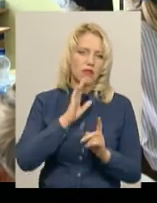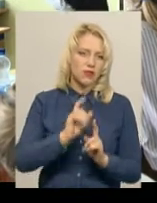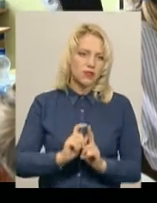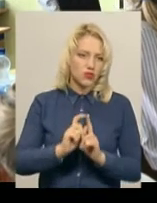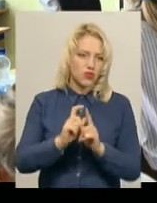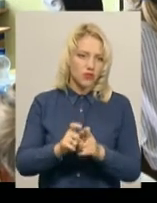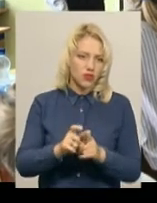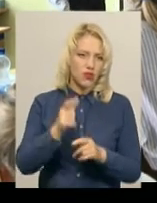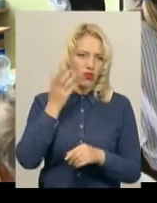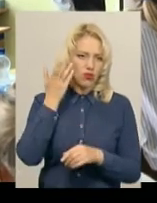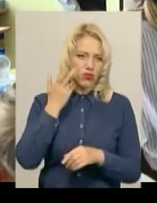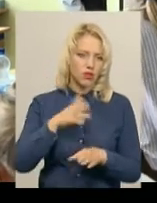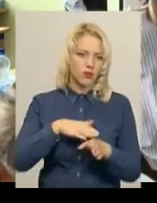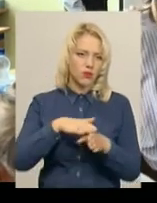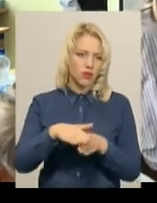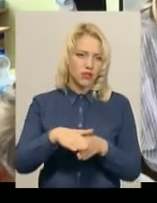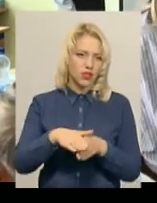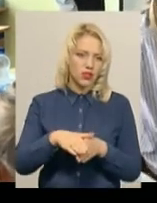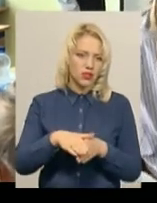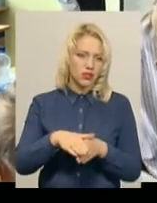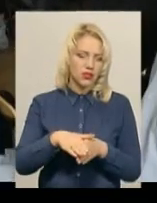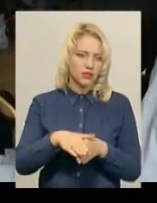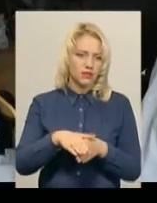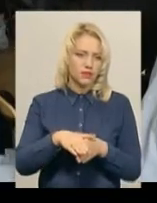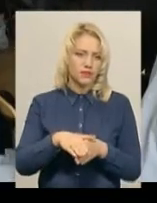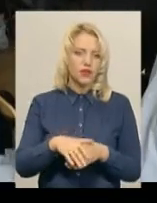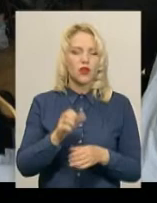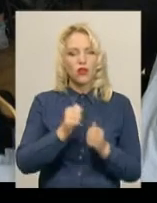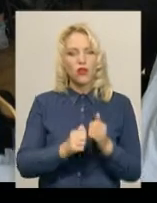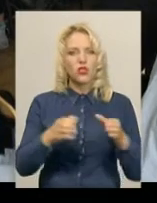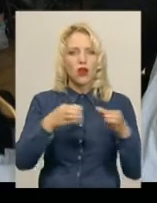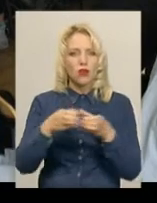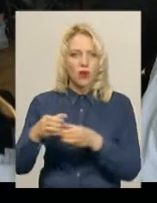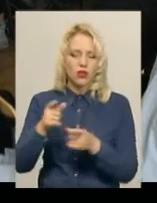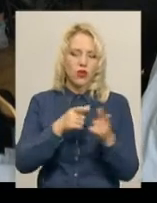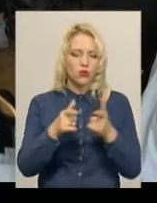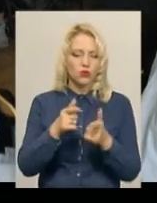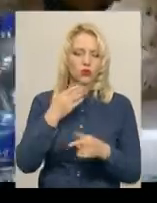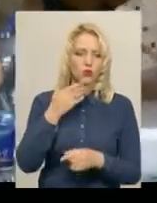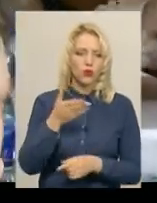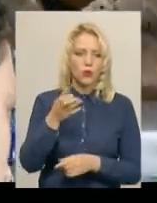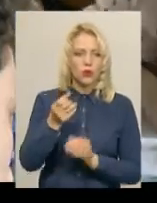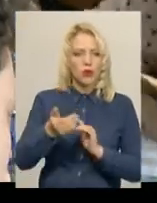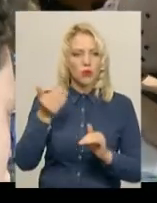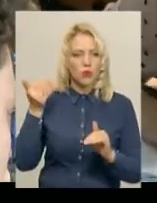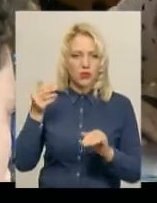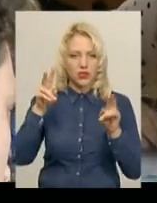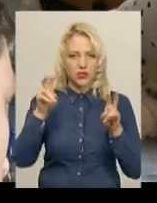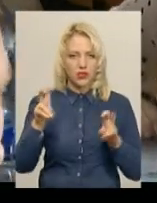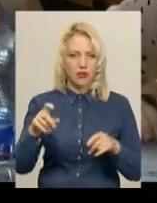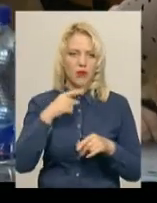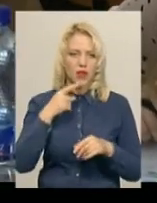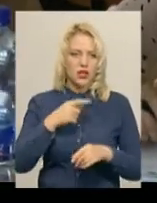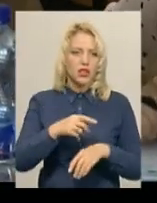Коли відбувається процес інфекції, це що не означає репродукцію. Кожна команда готує доповіді на попередньо визначені теми, каже